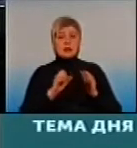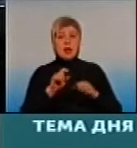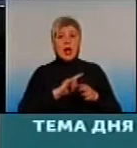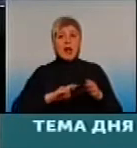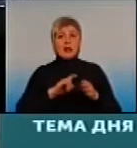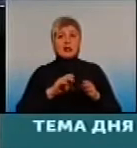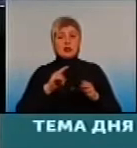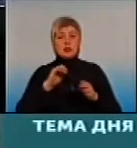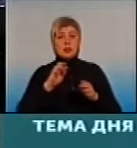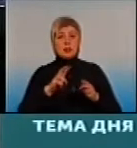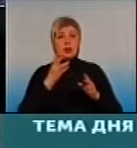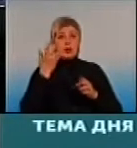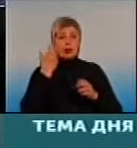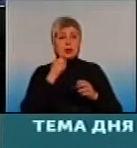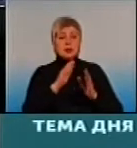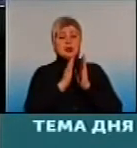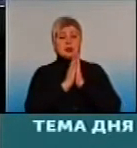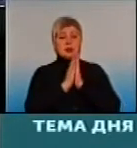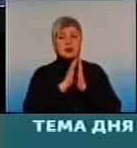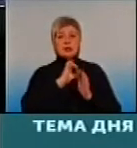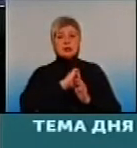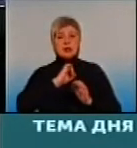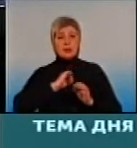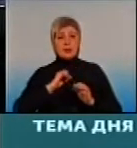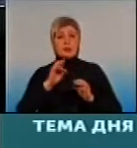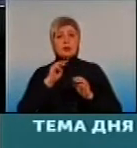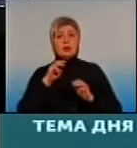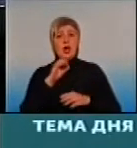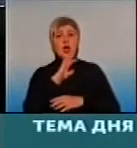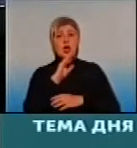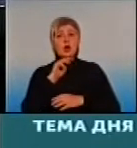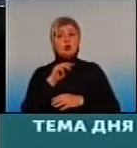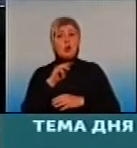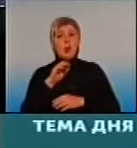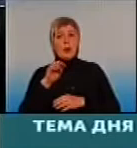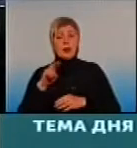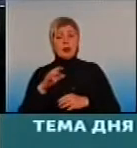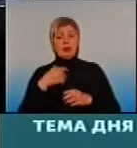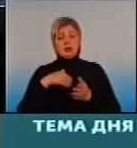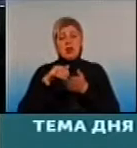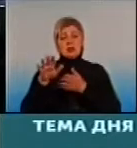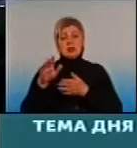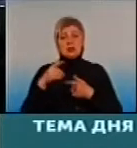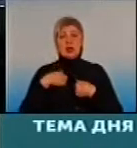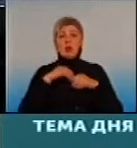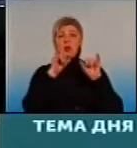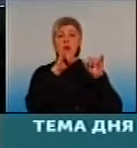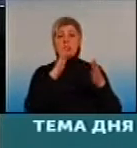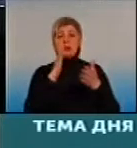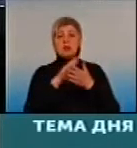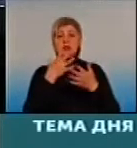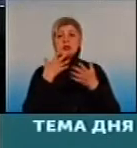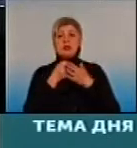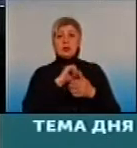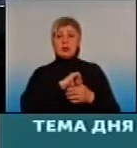звернулися до терапевту на Тополі, нам сказали, ми вас обслужувати не будемо, у вас є твой терапевт. Як це все сочетати?